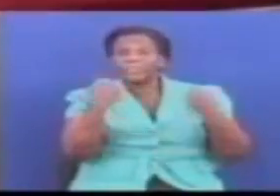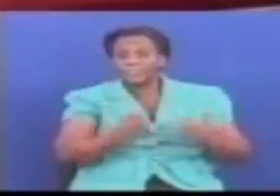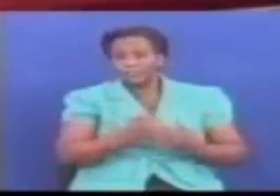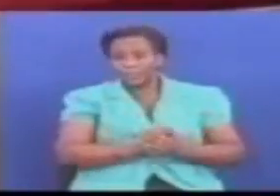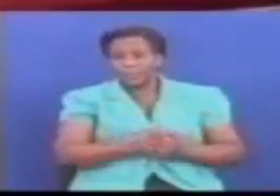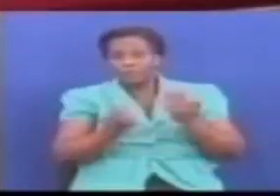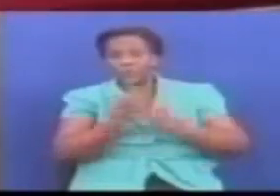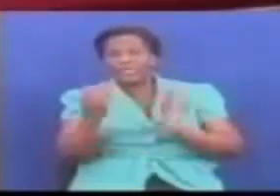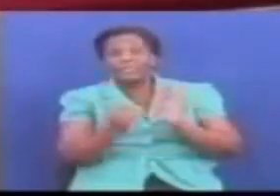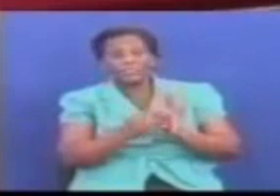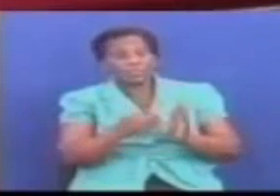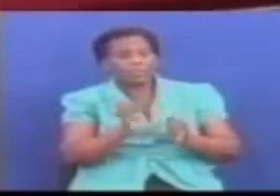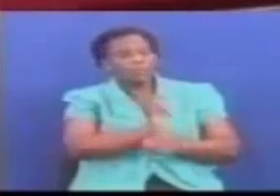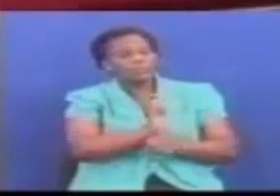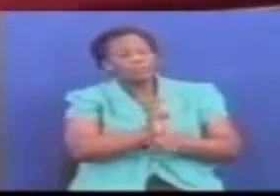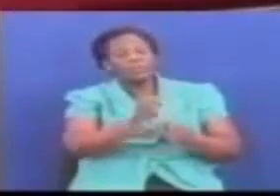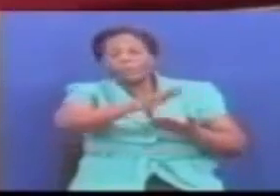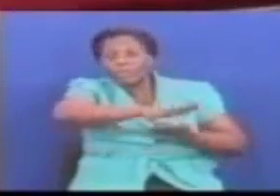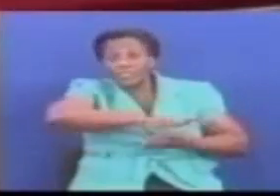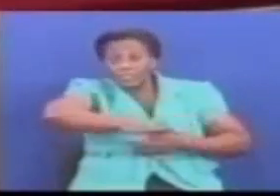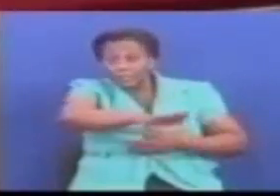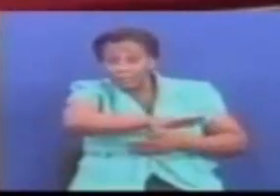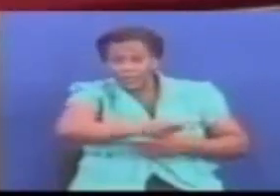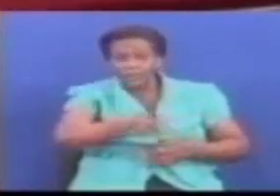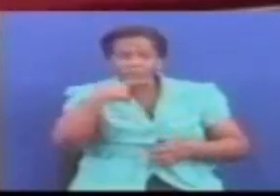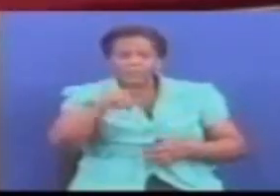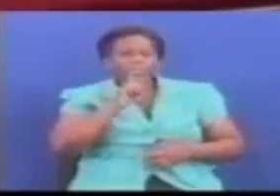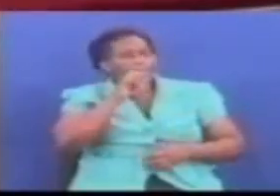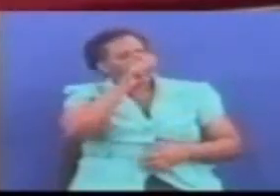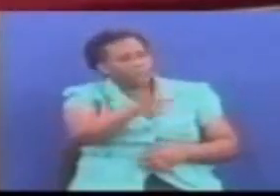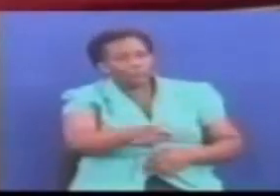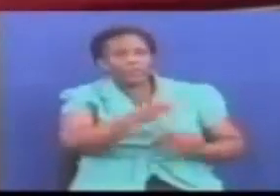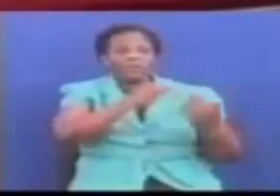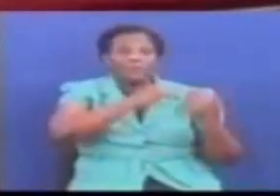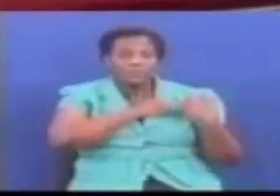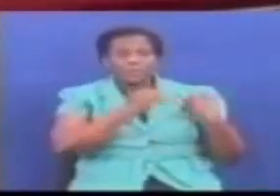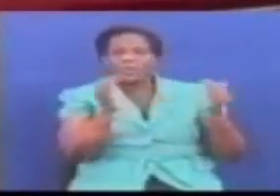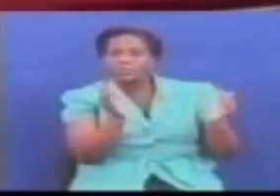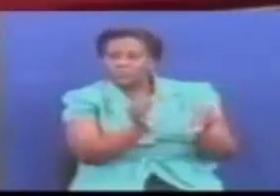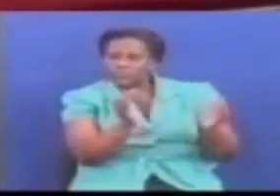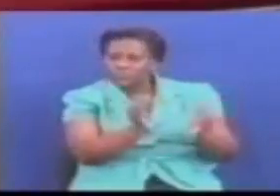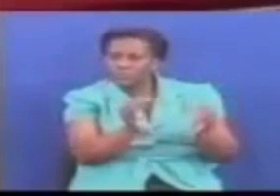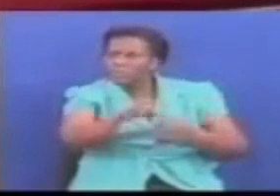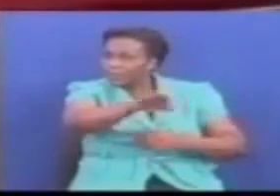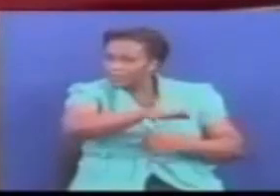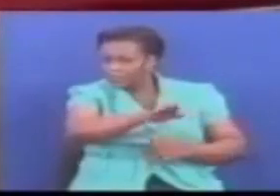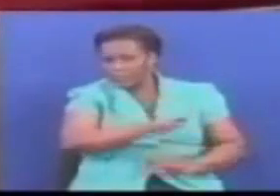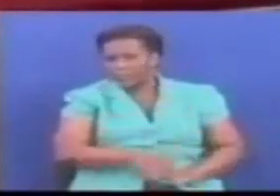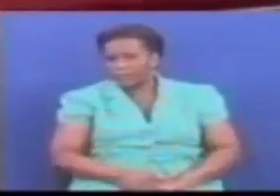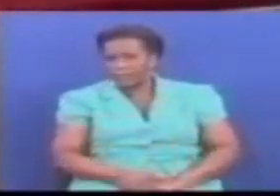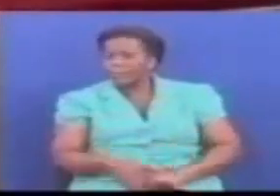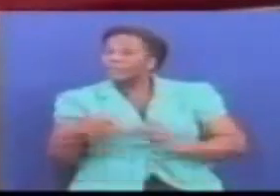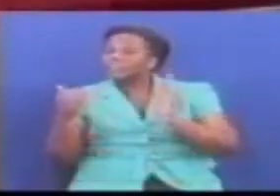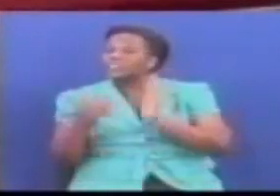Inamutaka kila mutanzania Ana wajibu wakutunza na kuifadhi mazingira Na sheria yetu